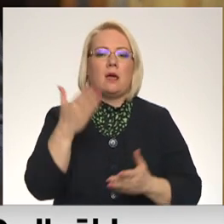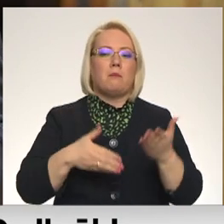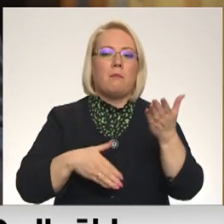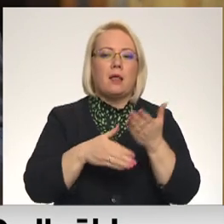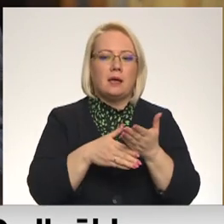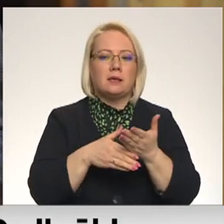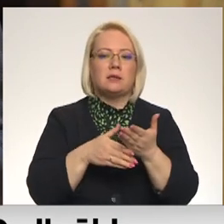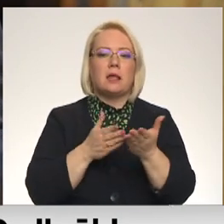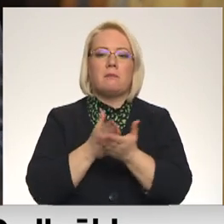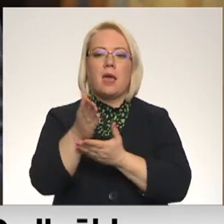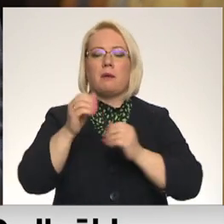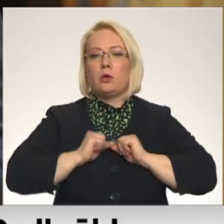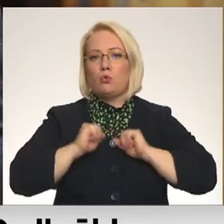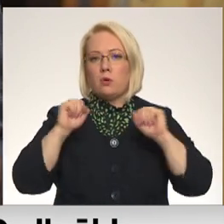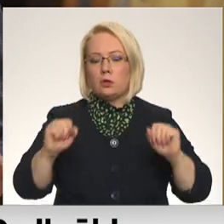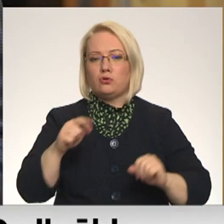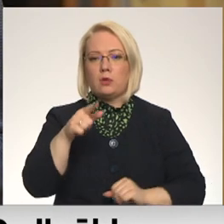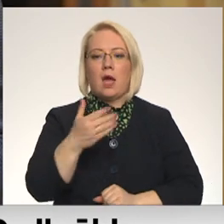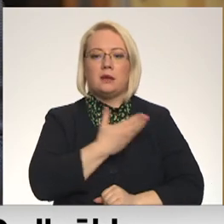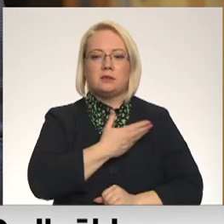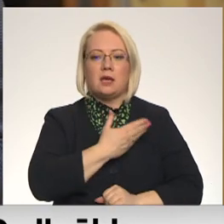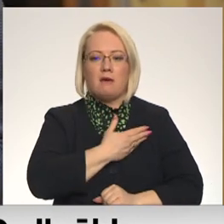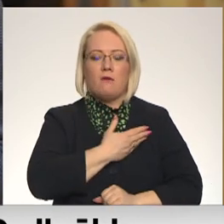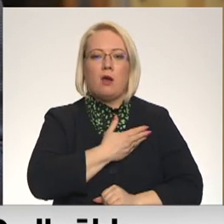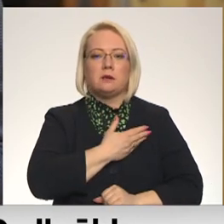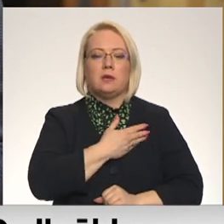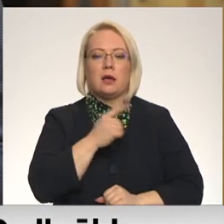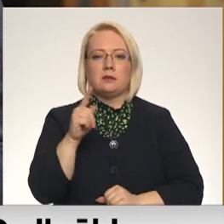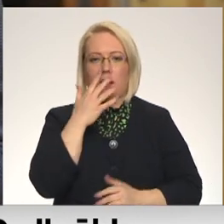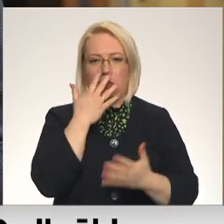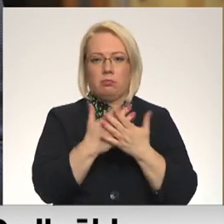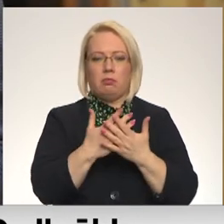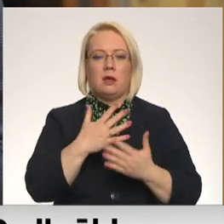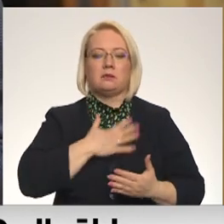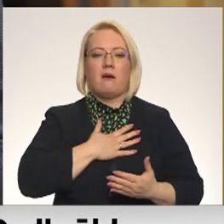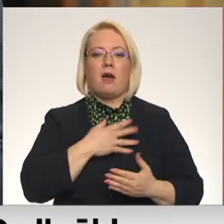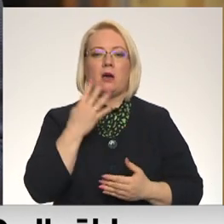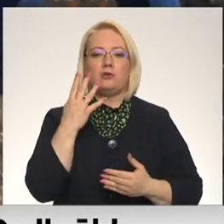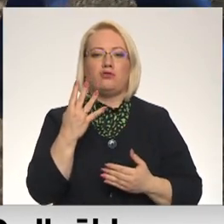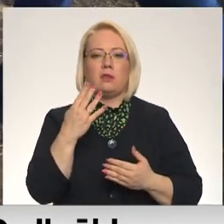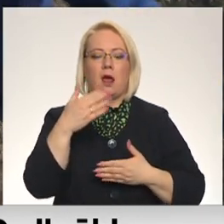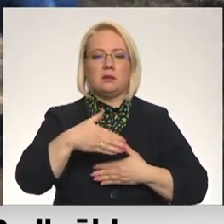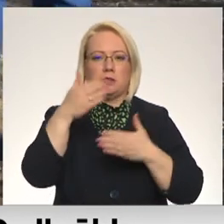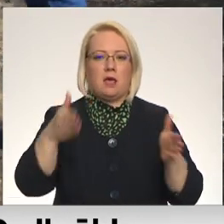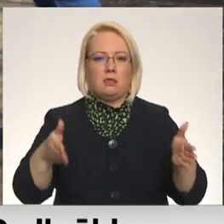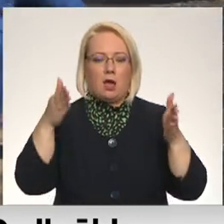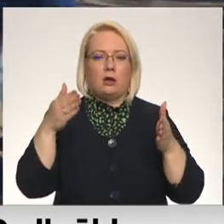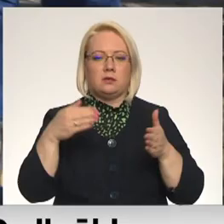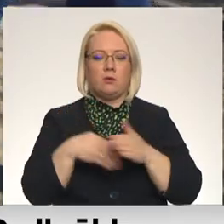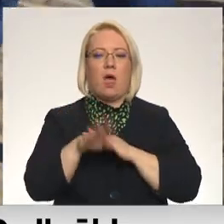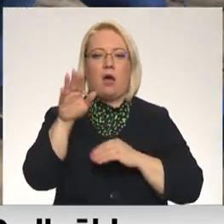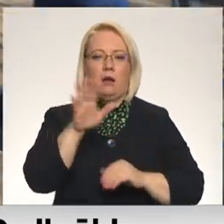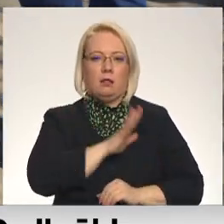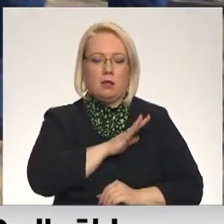to pieeimību, nodrošināt un tā viņš dzīvo principā ieslodzīt savās četrās sienās neiznākot no mājas ārā. Te lielā tehnisko